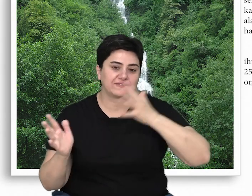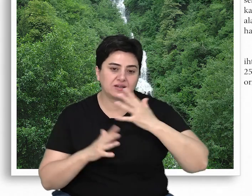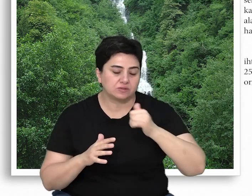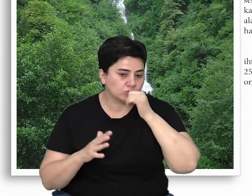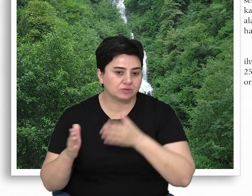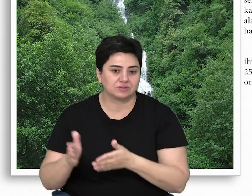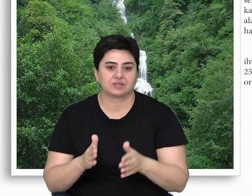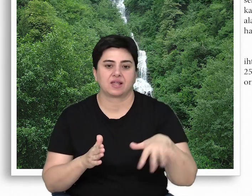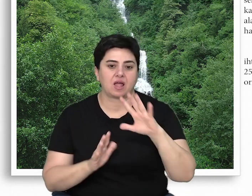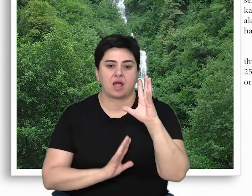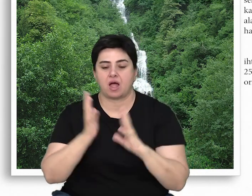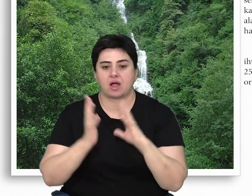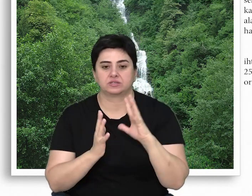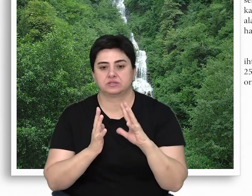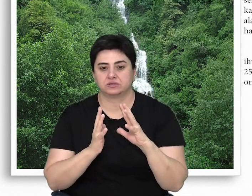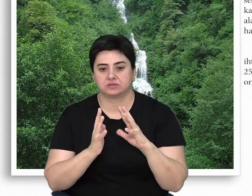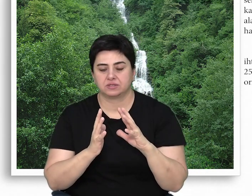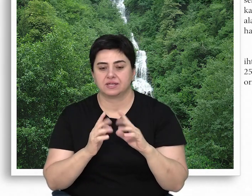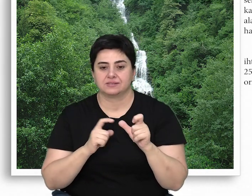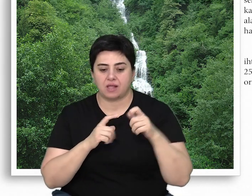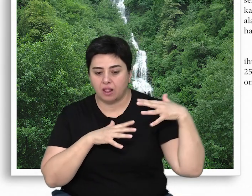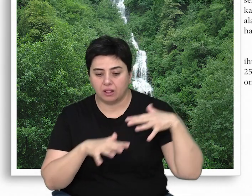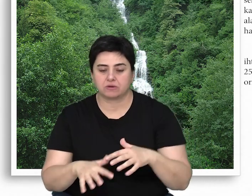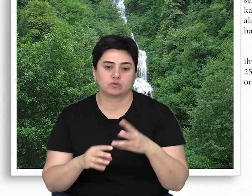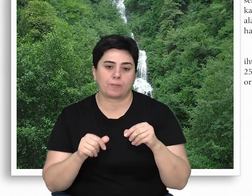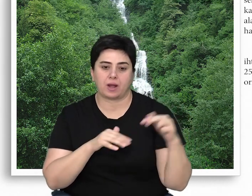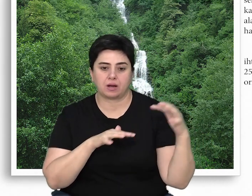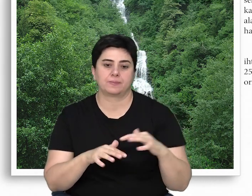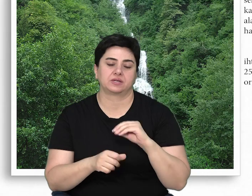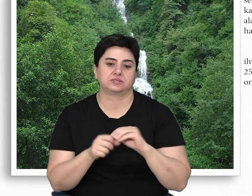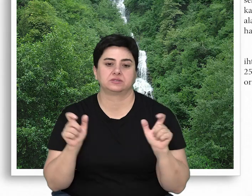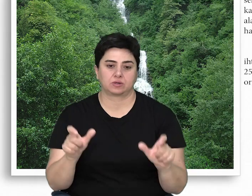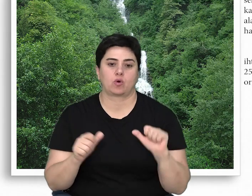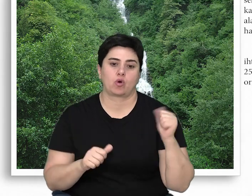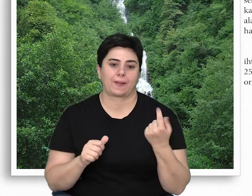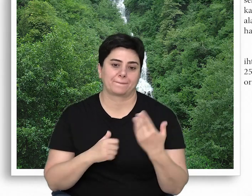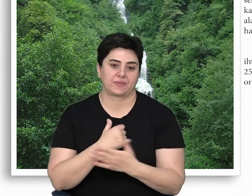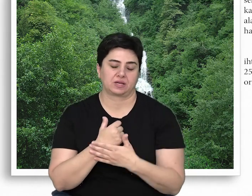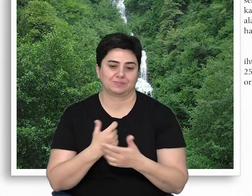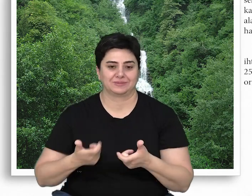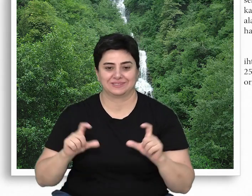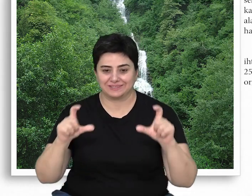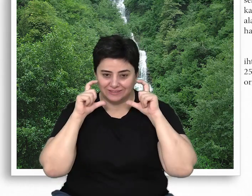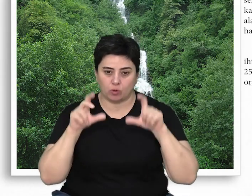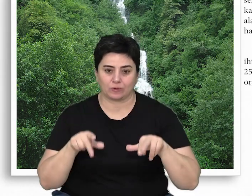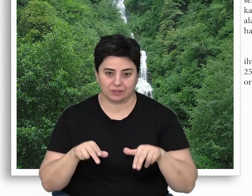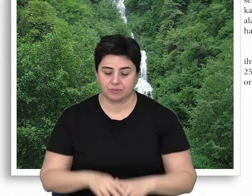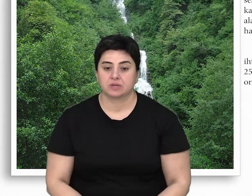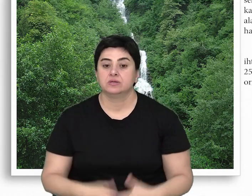akarsu kenarlarındaki ağaç toplulukları da seller ve toprak kaymalarına karşı önemli bir sigorta.